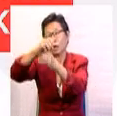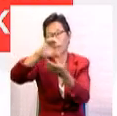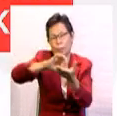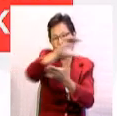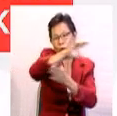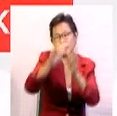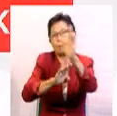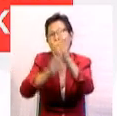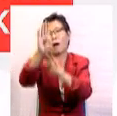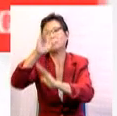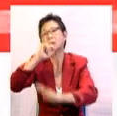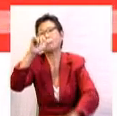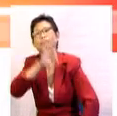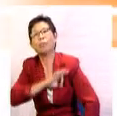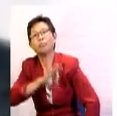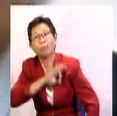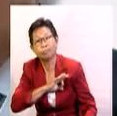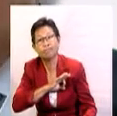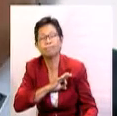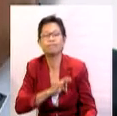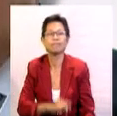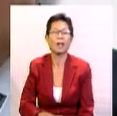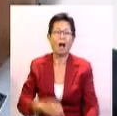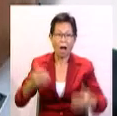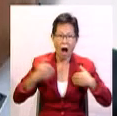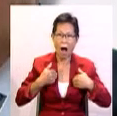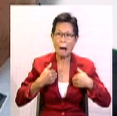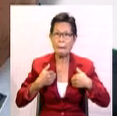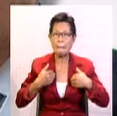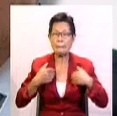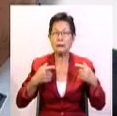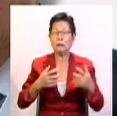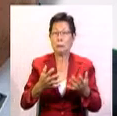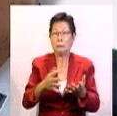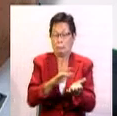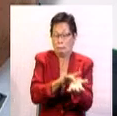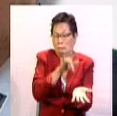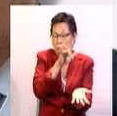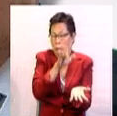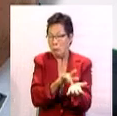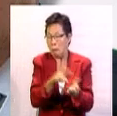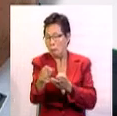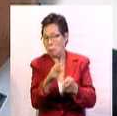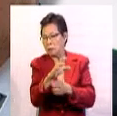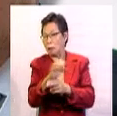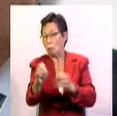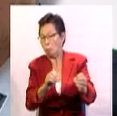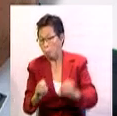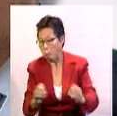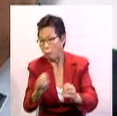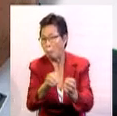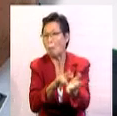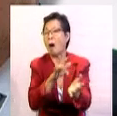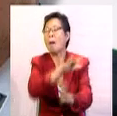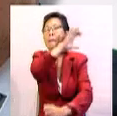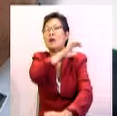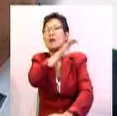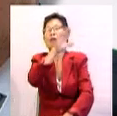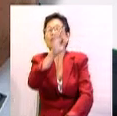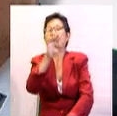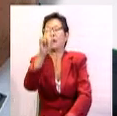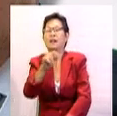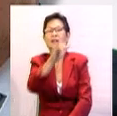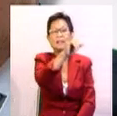pembangunan tidak menguntungkan. Wujud konflik kepentingan dalam pengurusan dan operasi apabila pengerusi Felda,